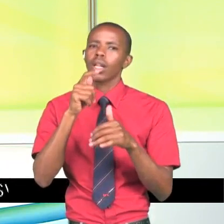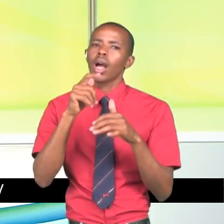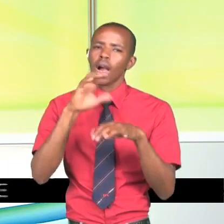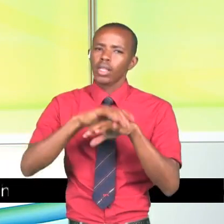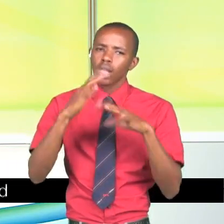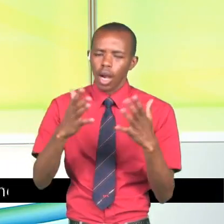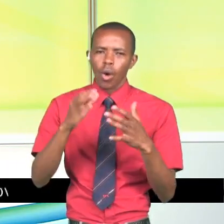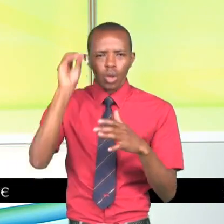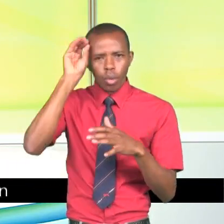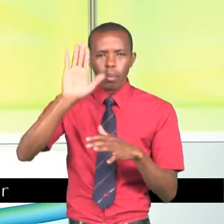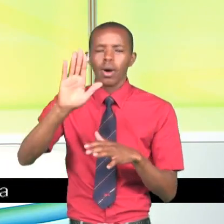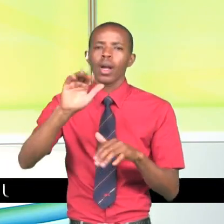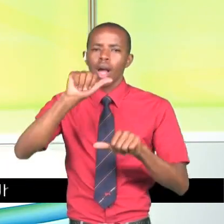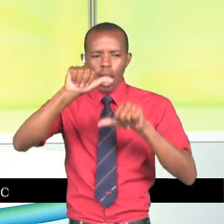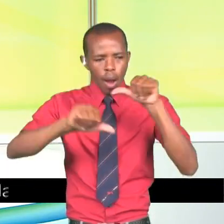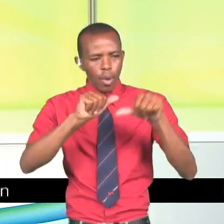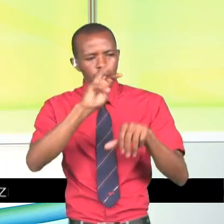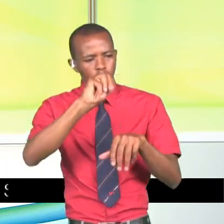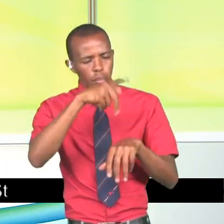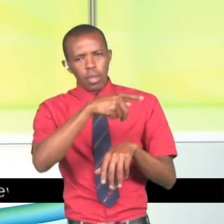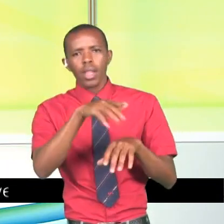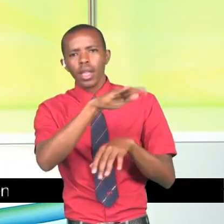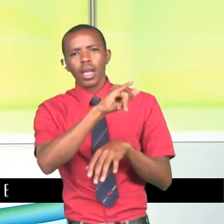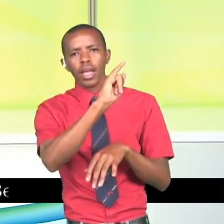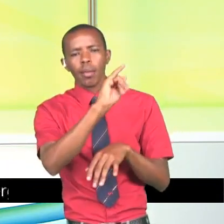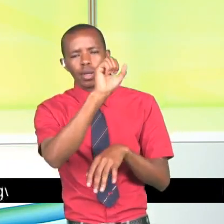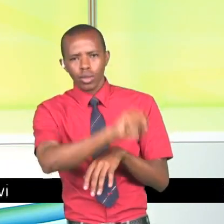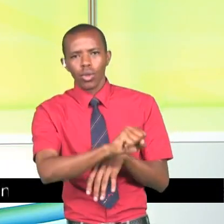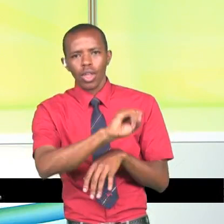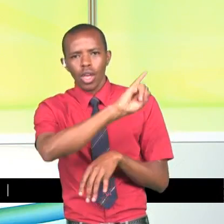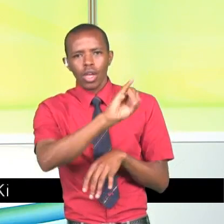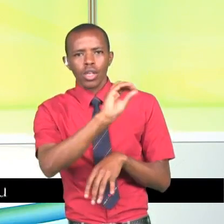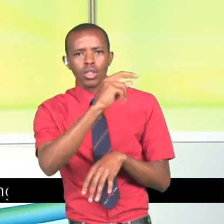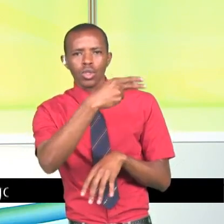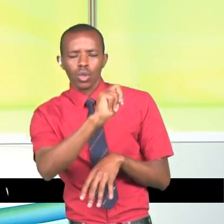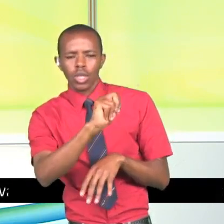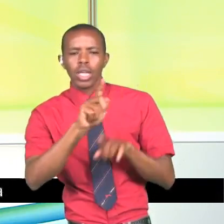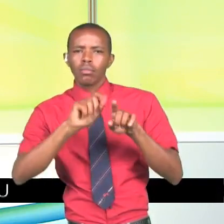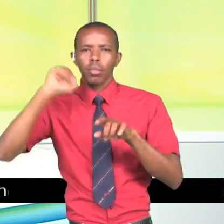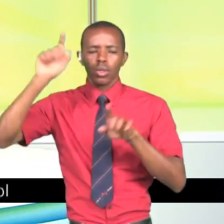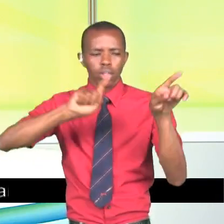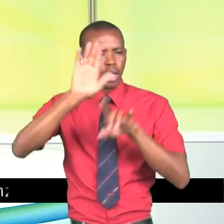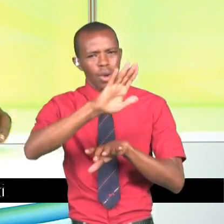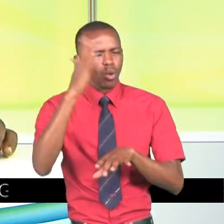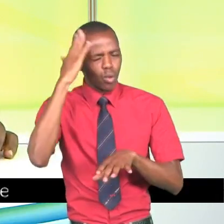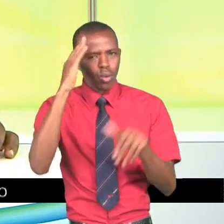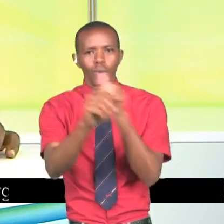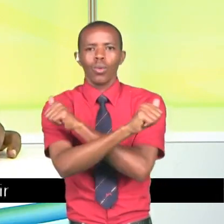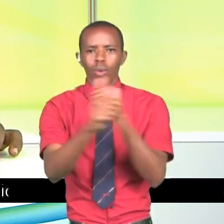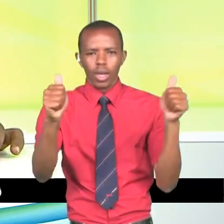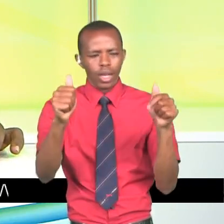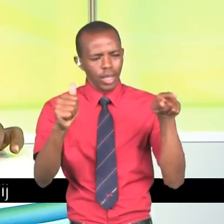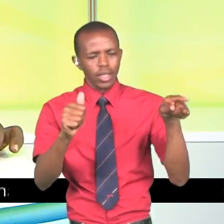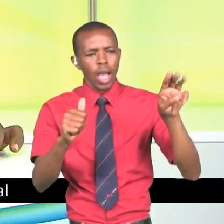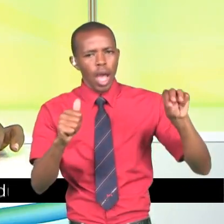kusiana na mbunge huyu kutoka igembe kusini. John Paul Mirigi safari yake ya kisiasa unahiju wa viema ndiye